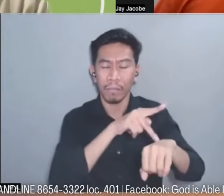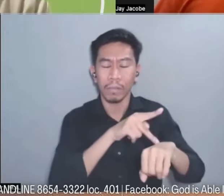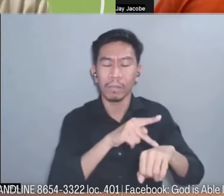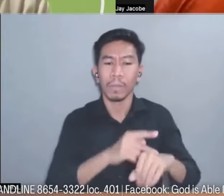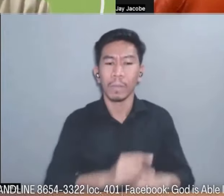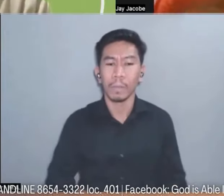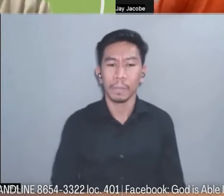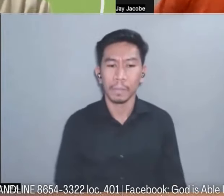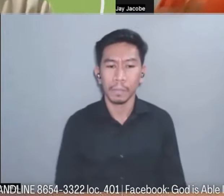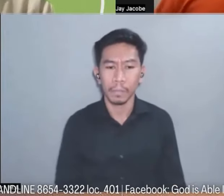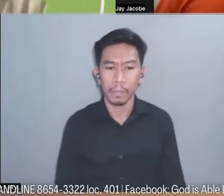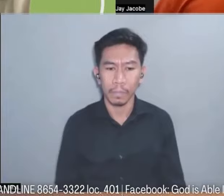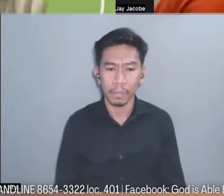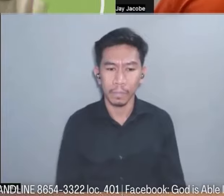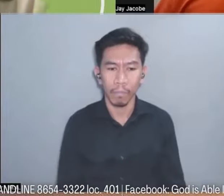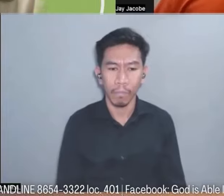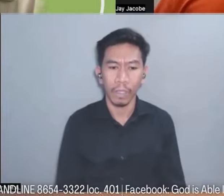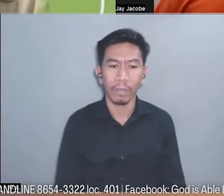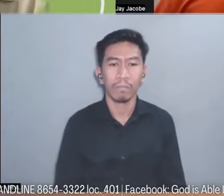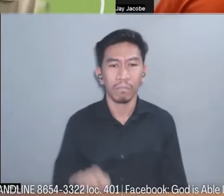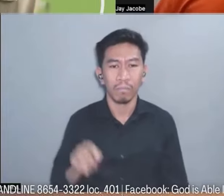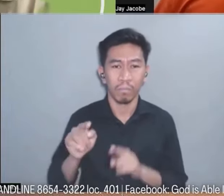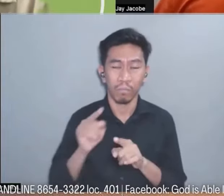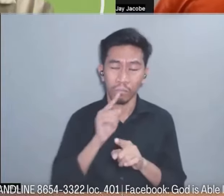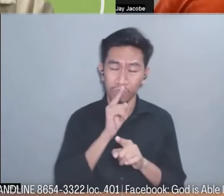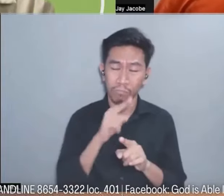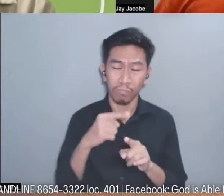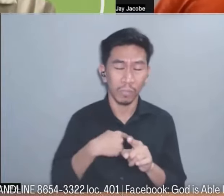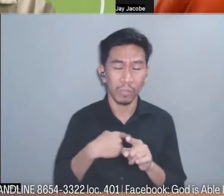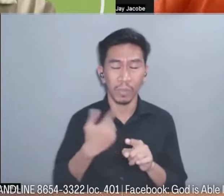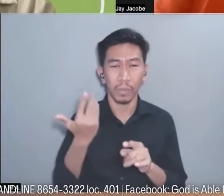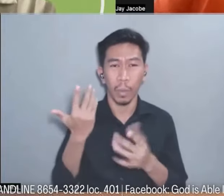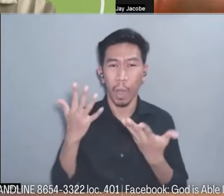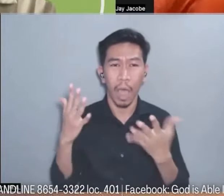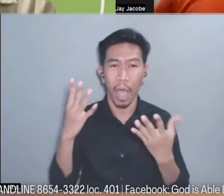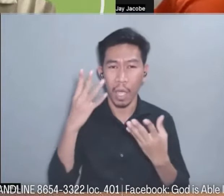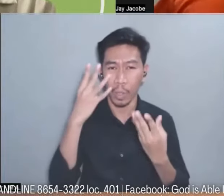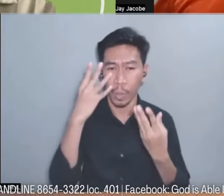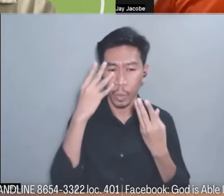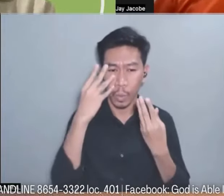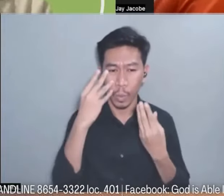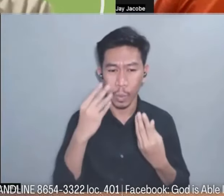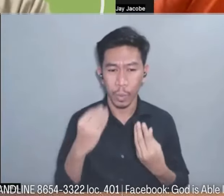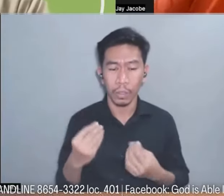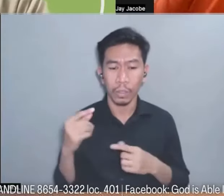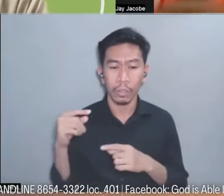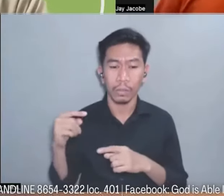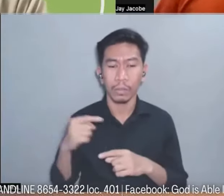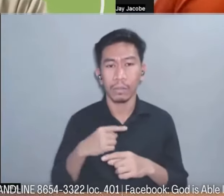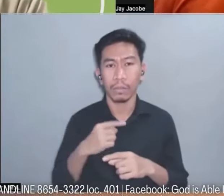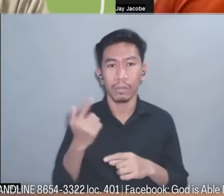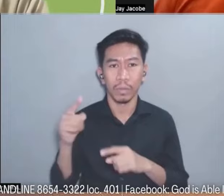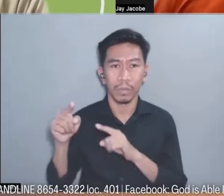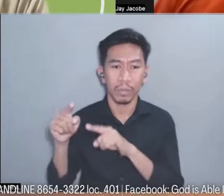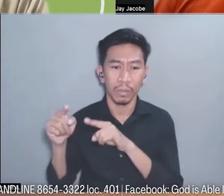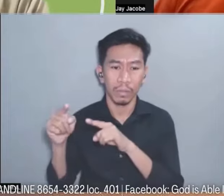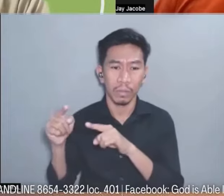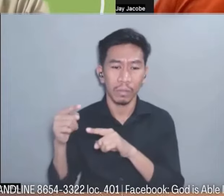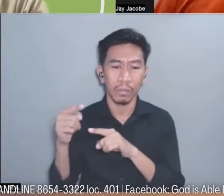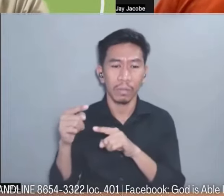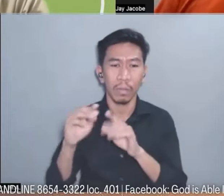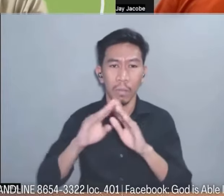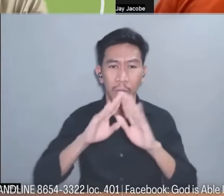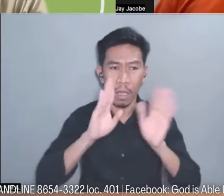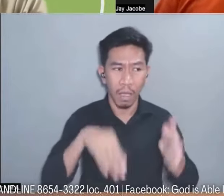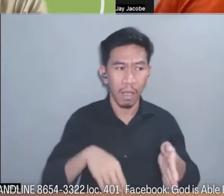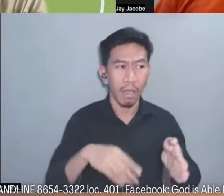dahil nga wala akong tulog kasi yung time na nandun ako sa accommodation palakad-lakad ako hindi ako mapakali paano na kung sa aeroplano